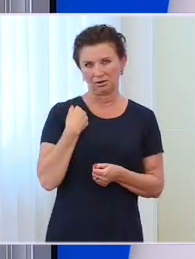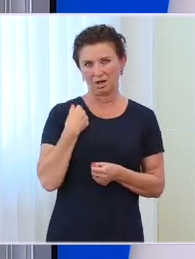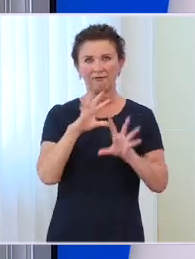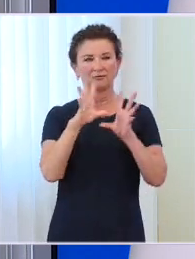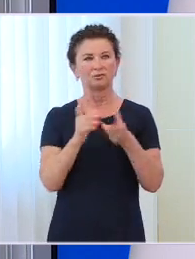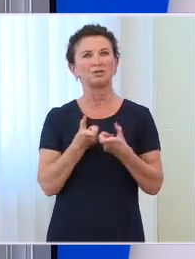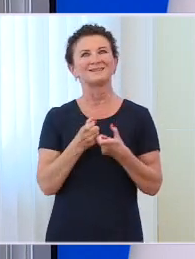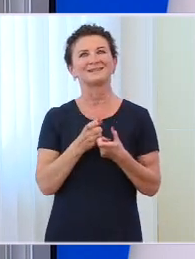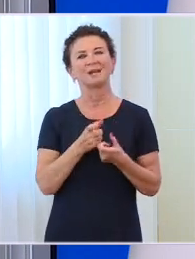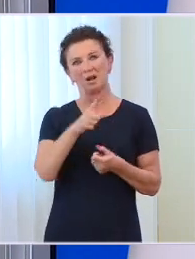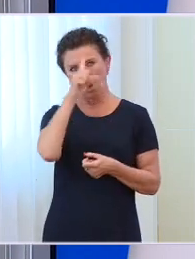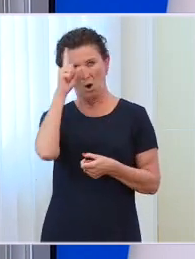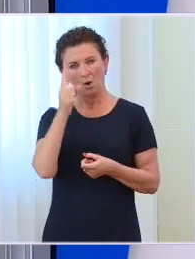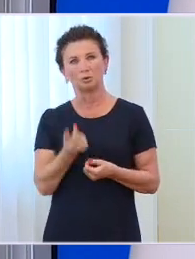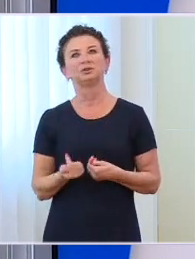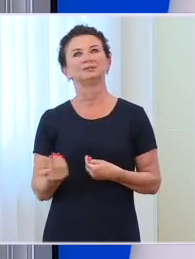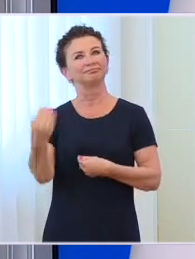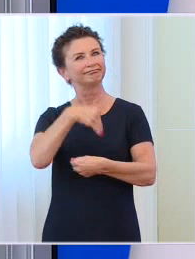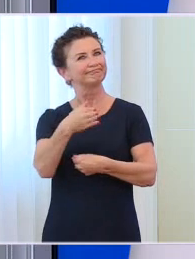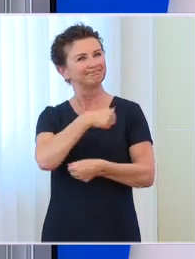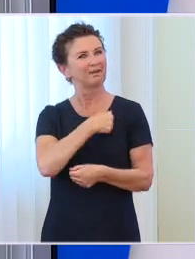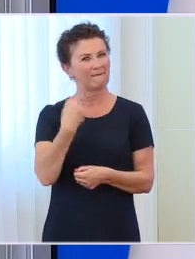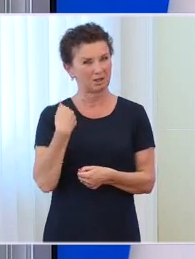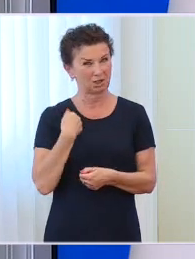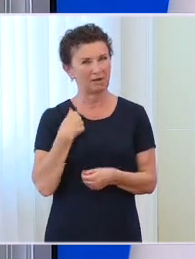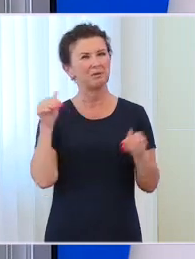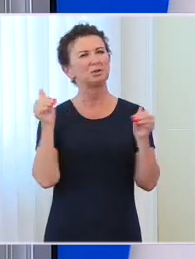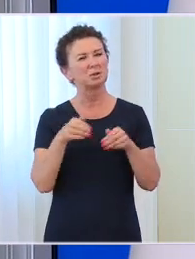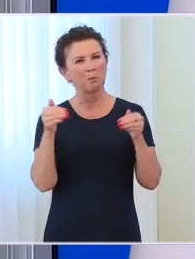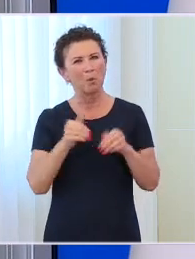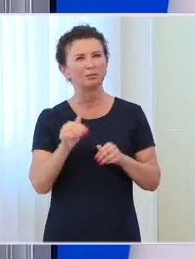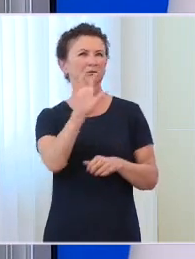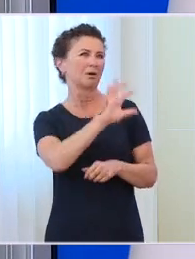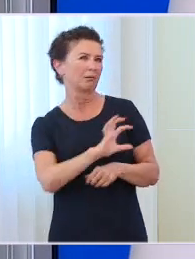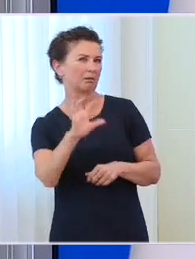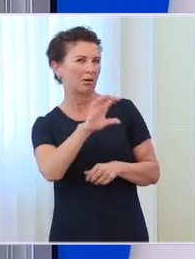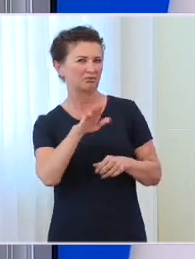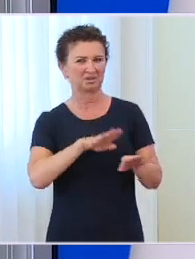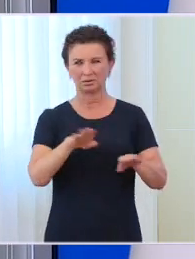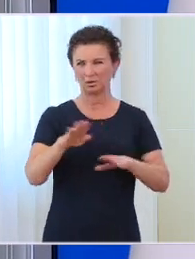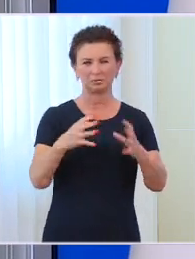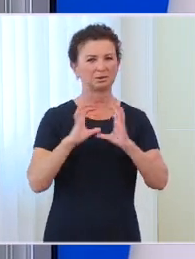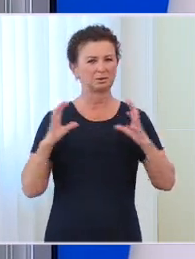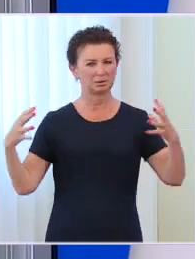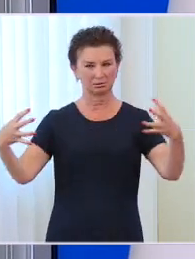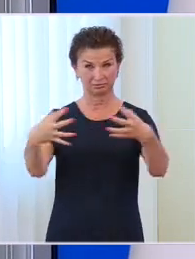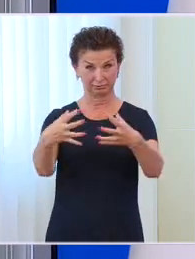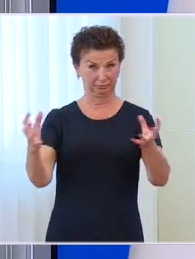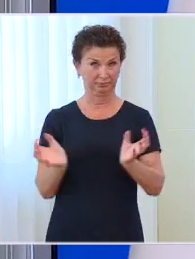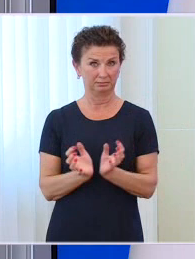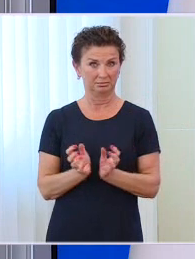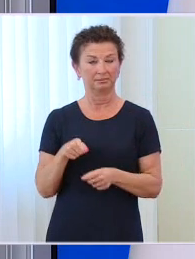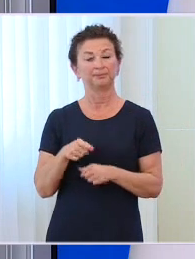mogli te kilkadziesiąt hektarów oglądać i przeżywać tam wszystko to, co sobie